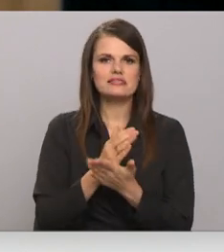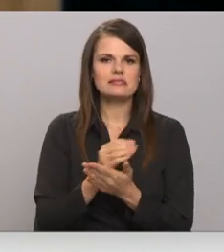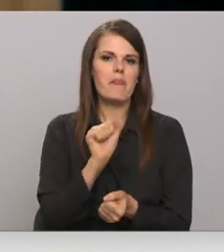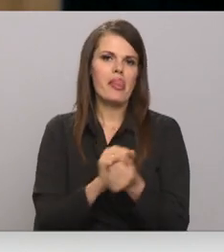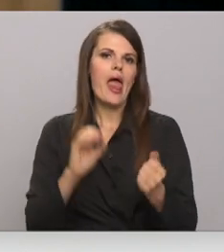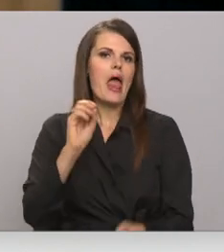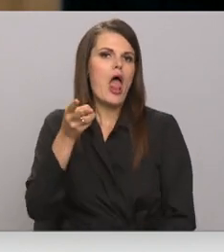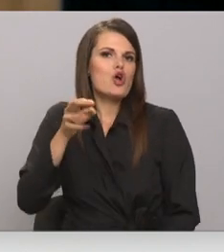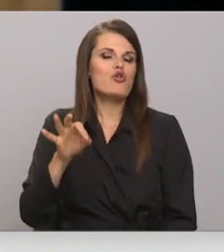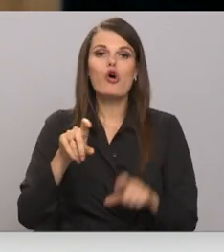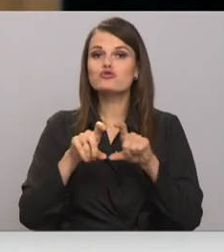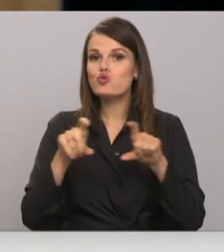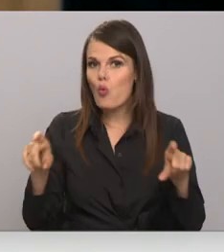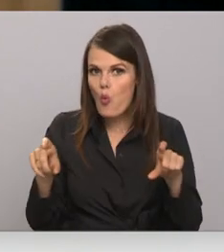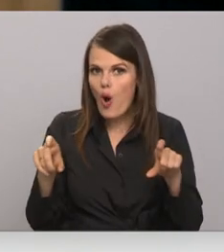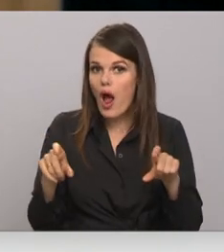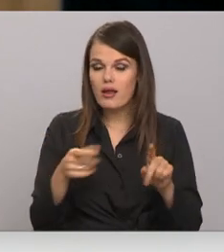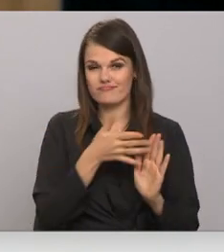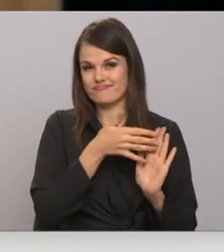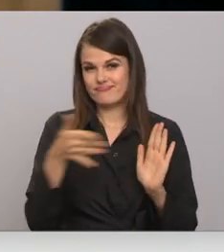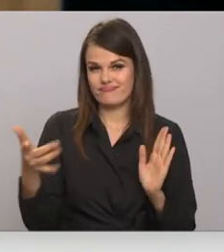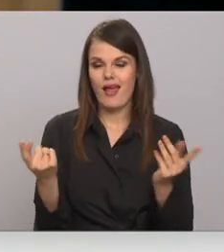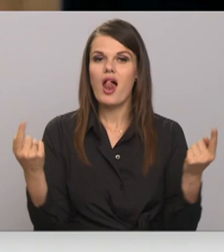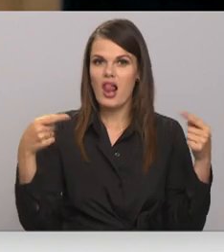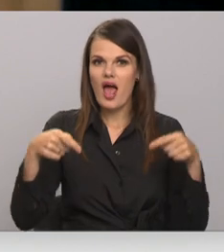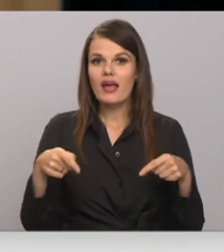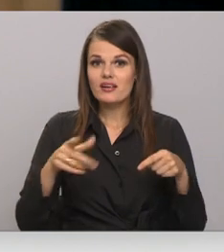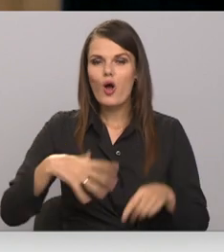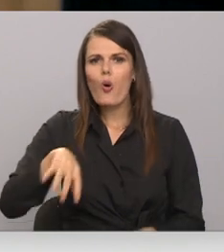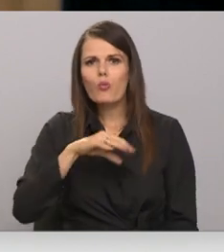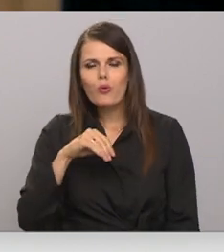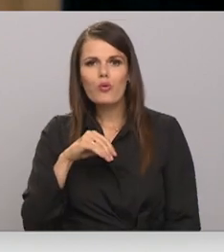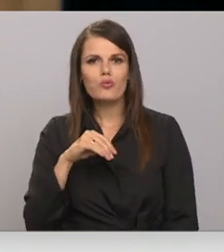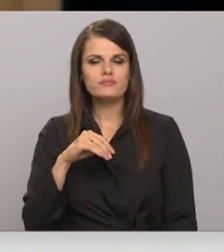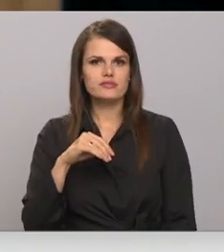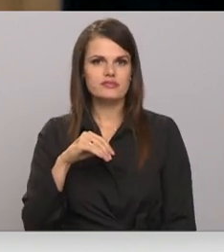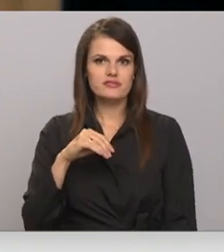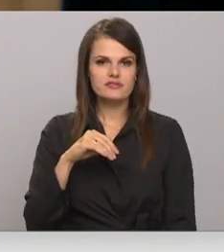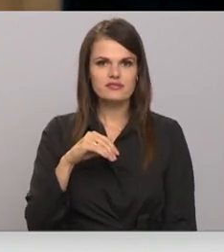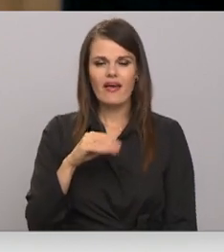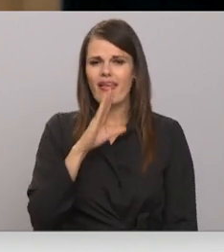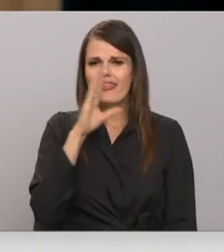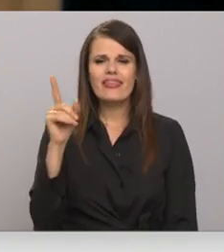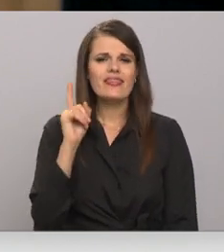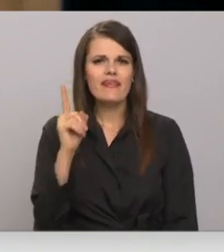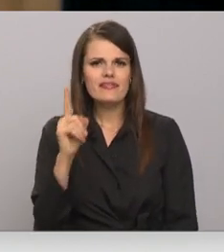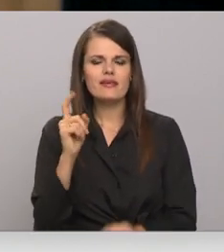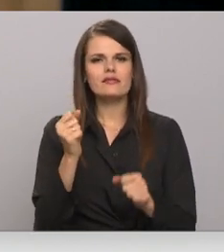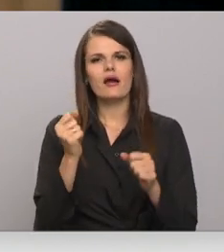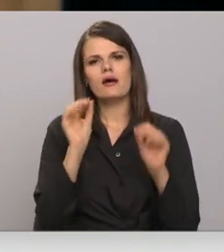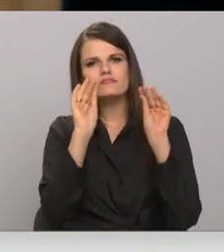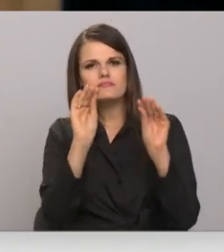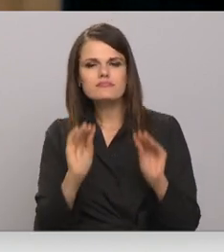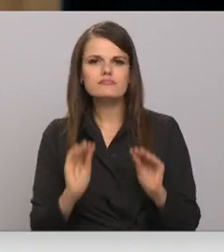Pa šo laiku mums ne tikai ir izstrādāti kaut